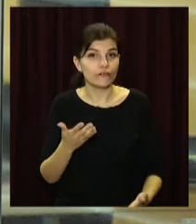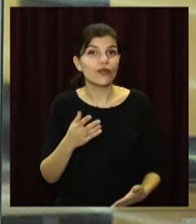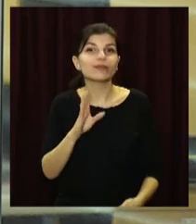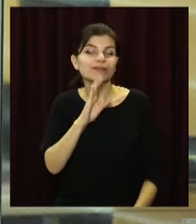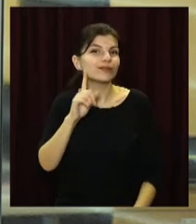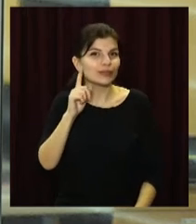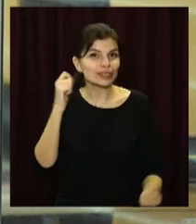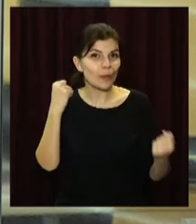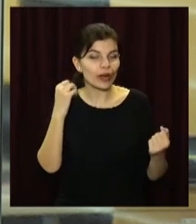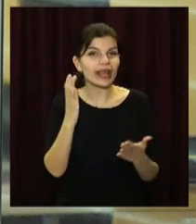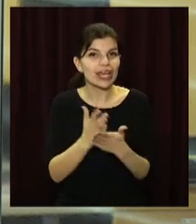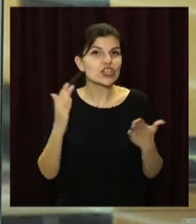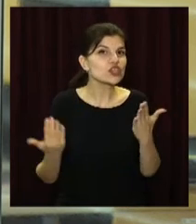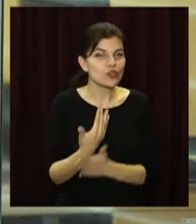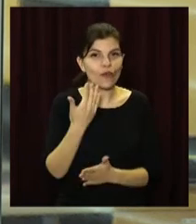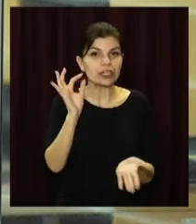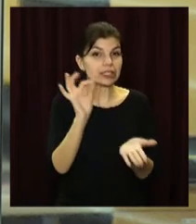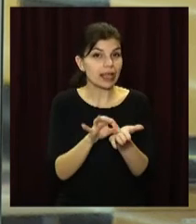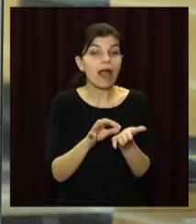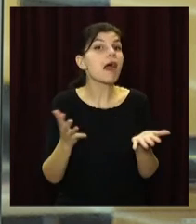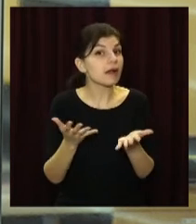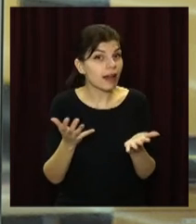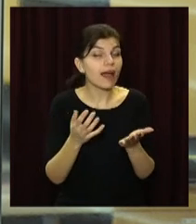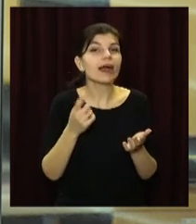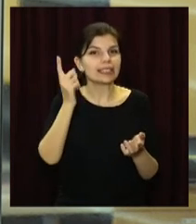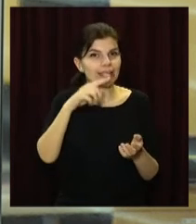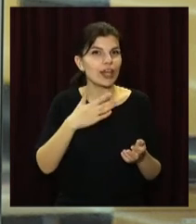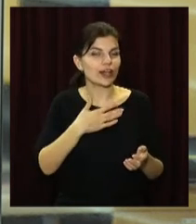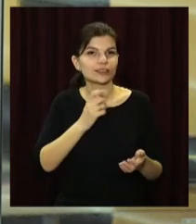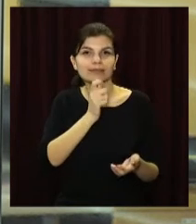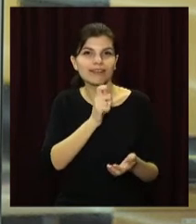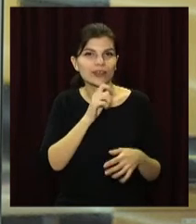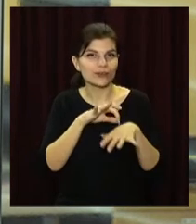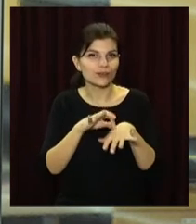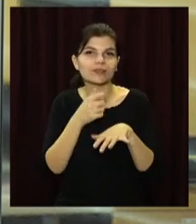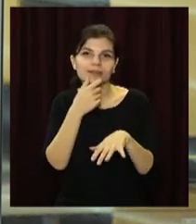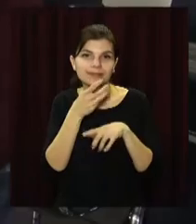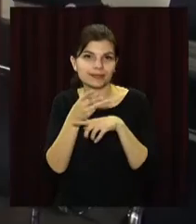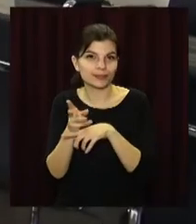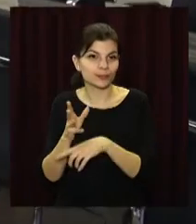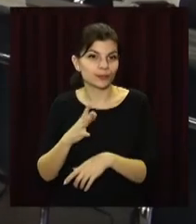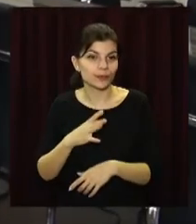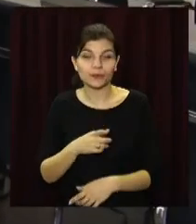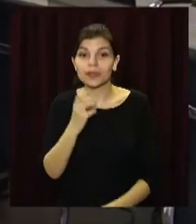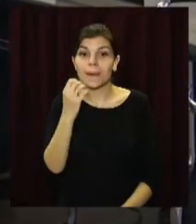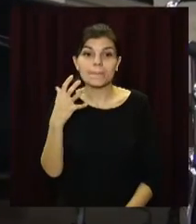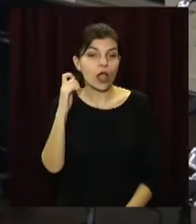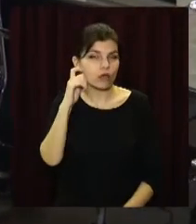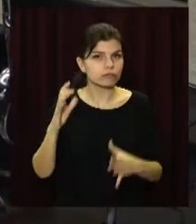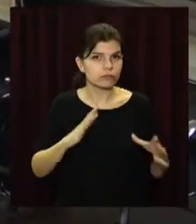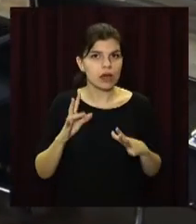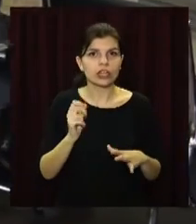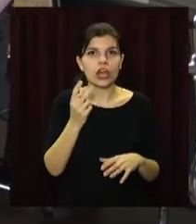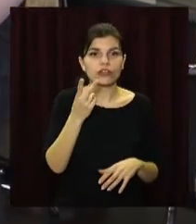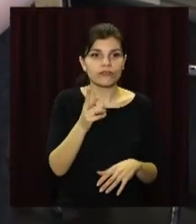у юних спортсменок є нова амбітна ціль, яка знає наша Дар'я Пшенична. 15 років тренувань на